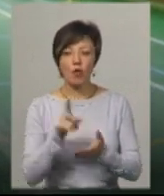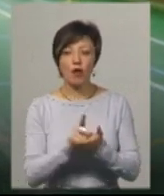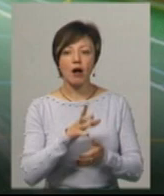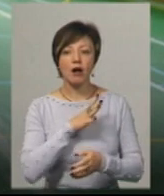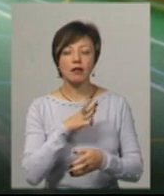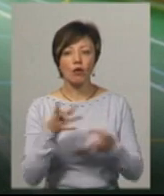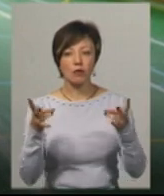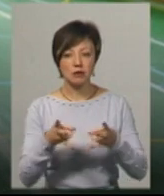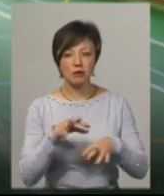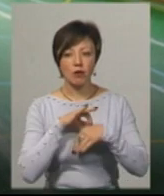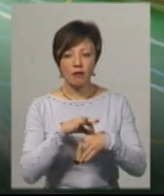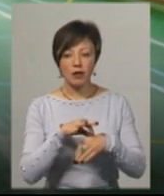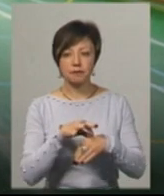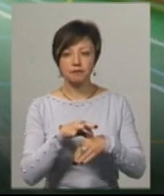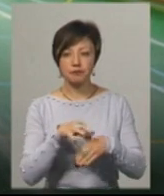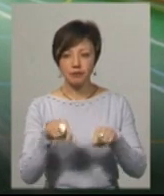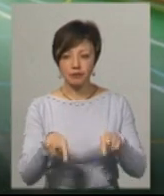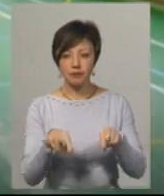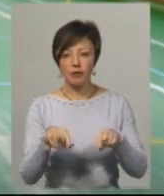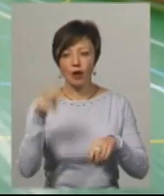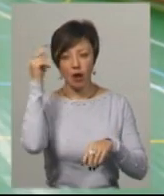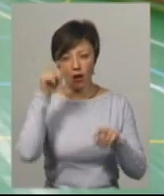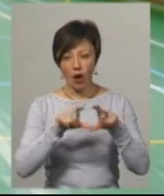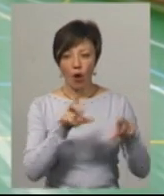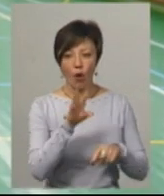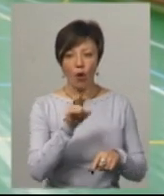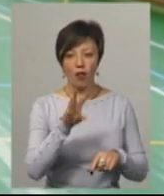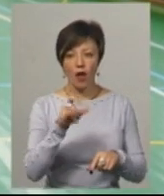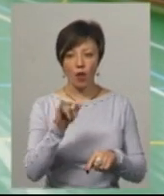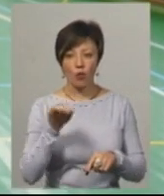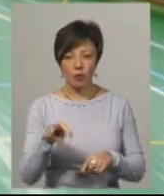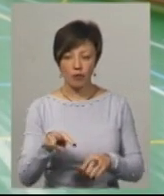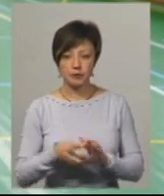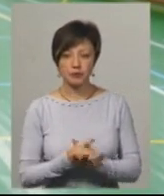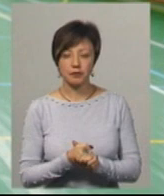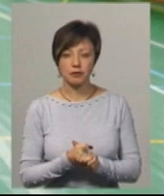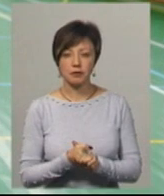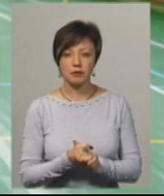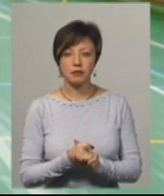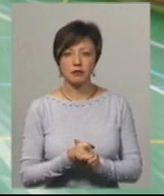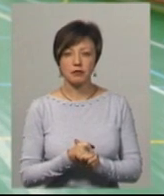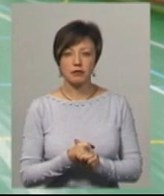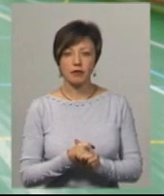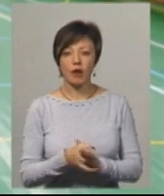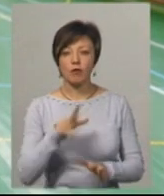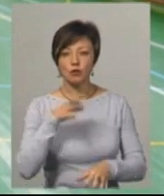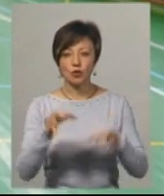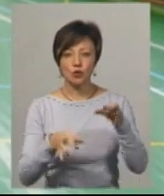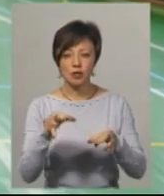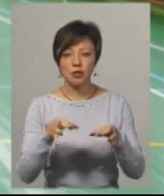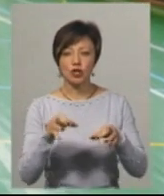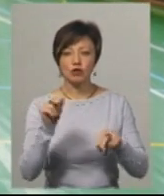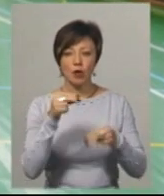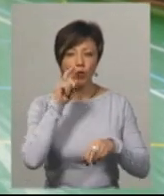була проведена в колегіумі імені Козабняка Шкарпету Віталію Ілої Дідовичем, який відсудив чемпіонат України і чемпіонат світу.